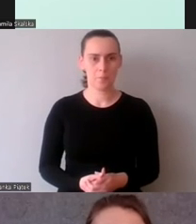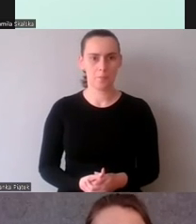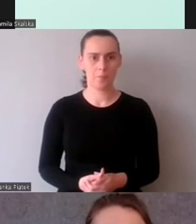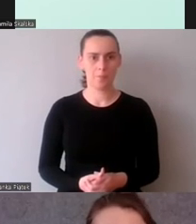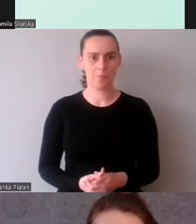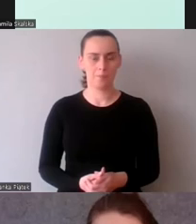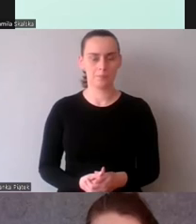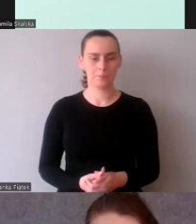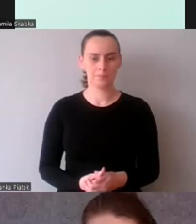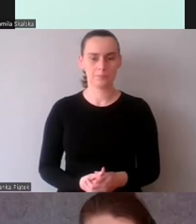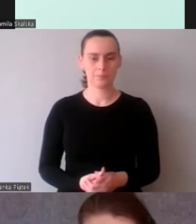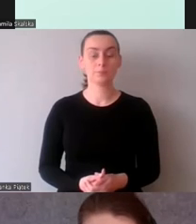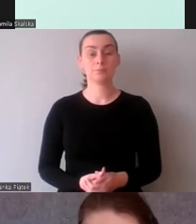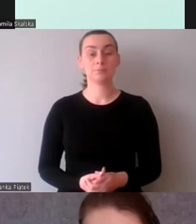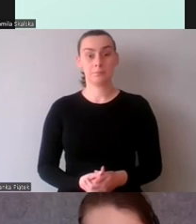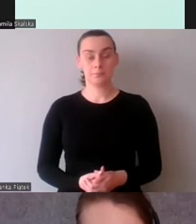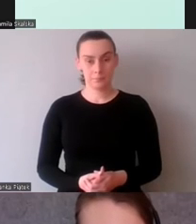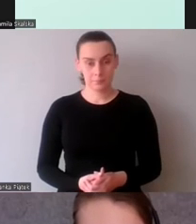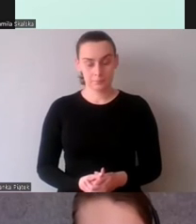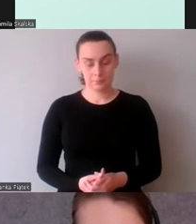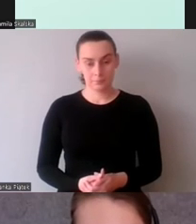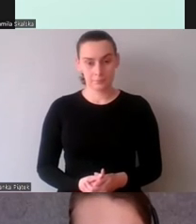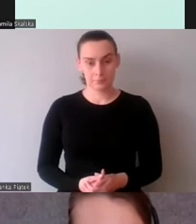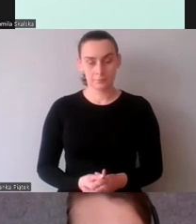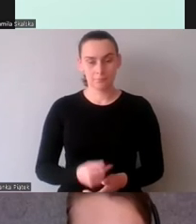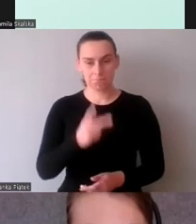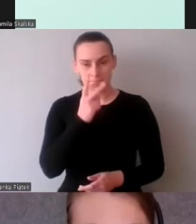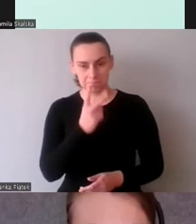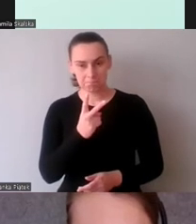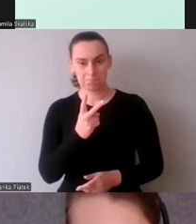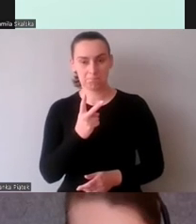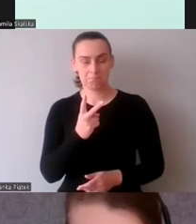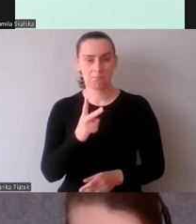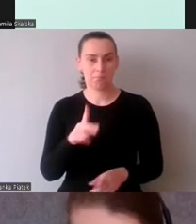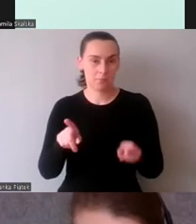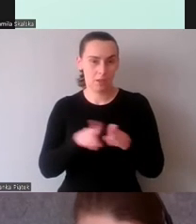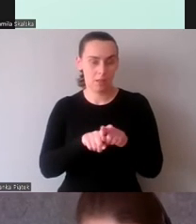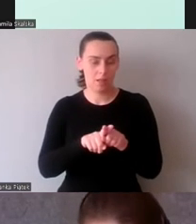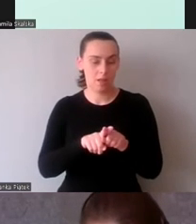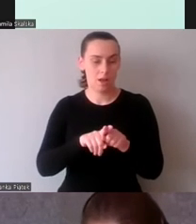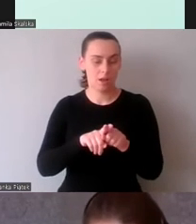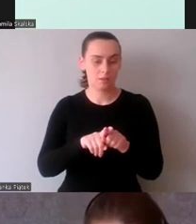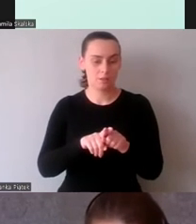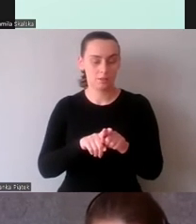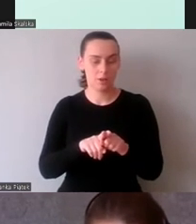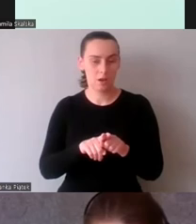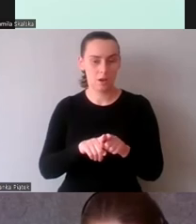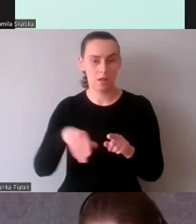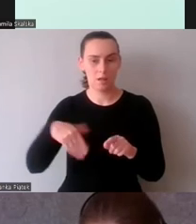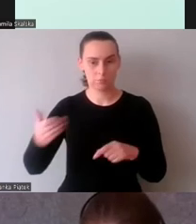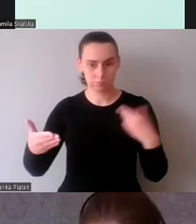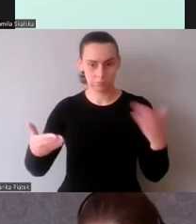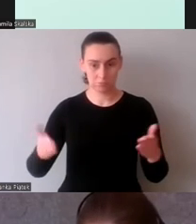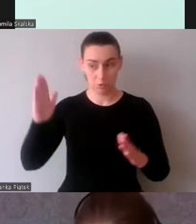Zaczyliśmy również na to, jak zmieniało się zabieranie głosu podczas tłumaczenia,